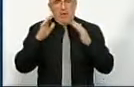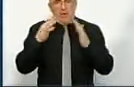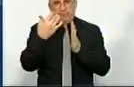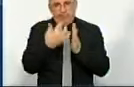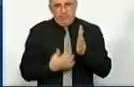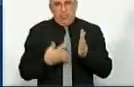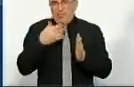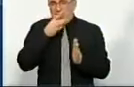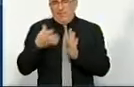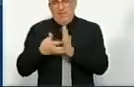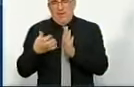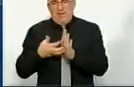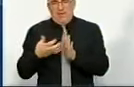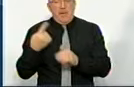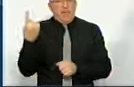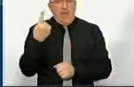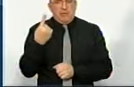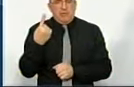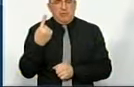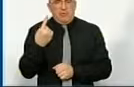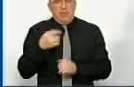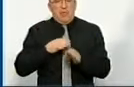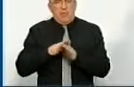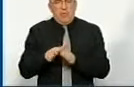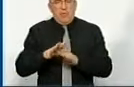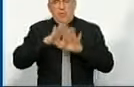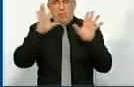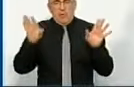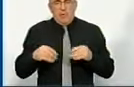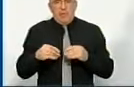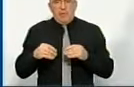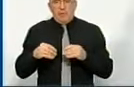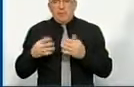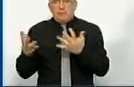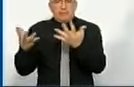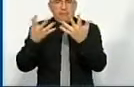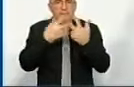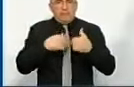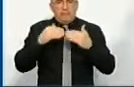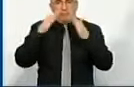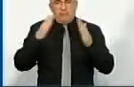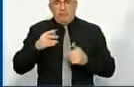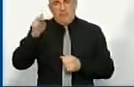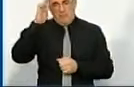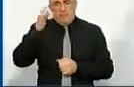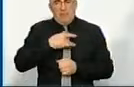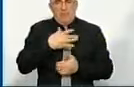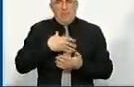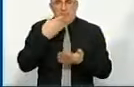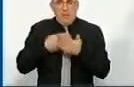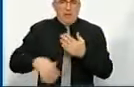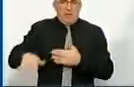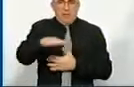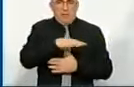браком часу, от ми не зможемо детальніше. Перший момент – це проведення суцільної інвентарізації комунального, державного і приватного майна на